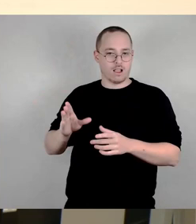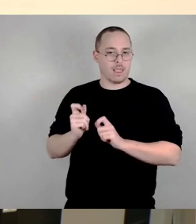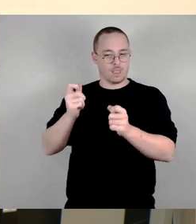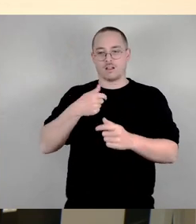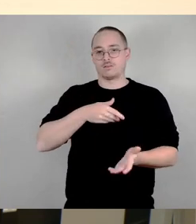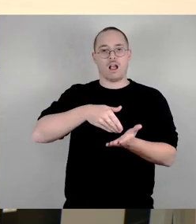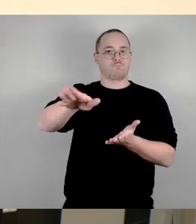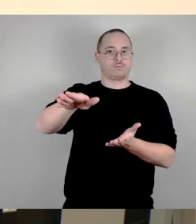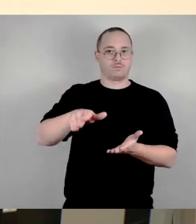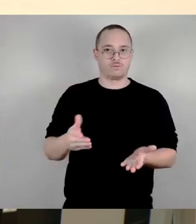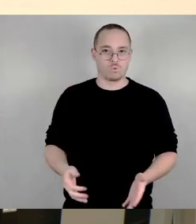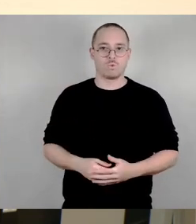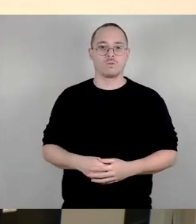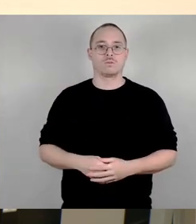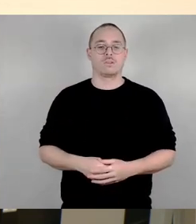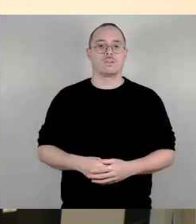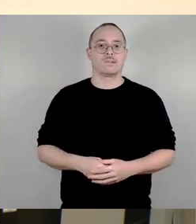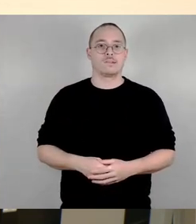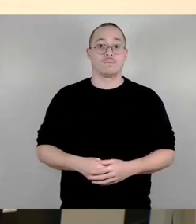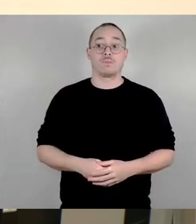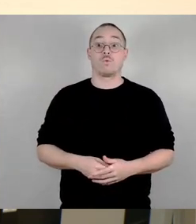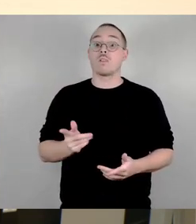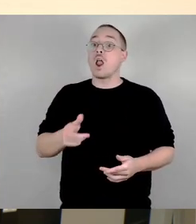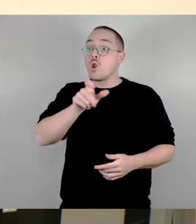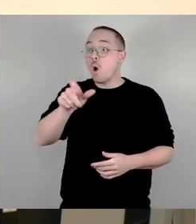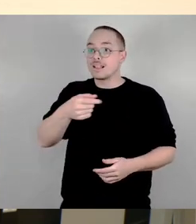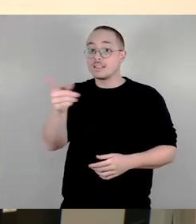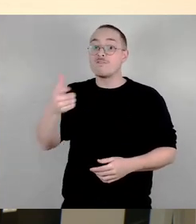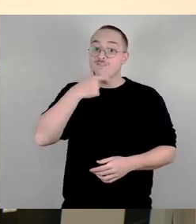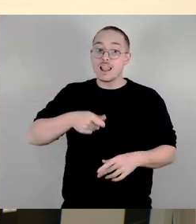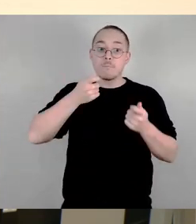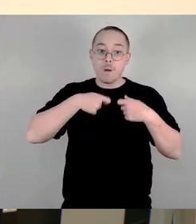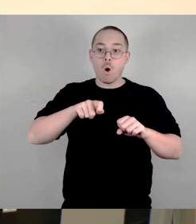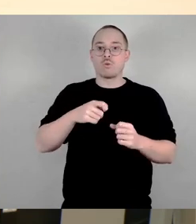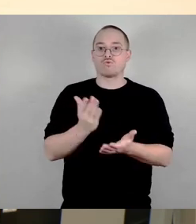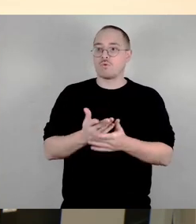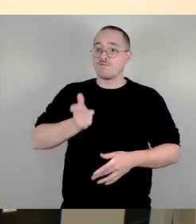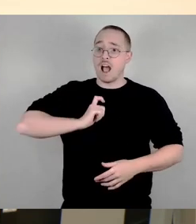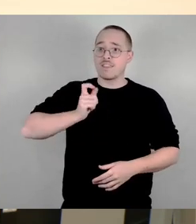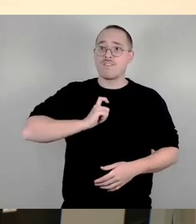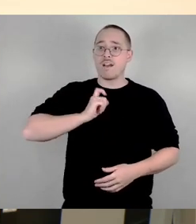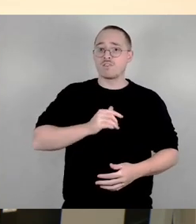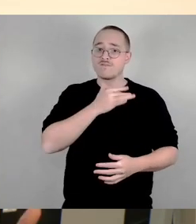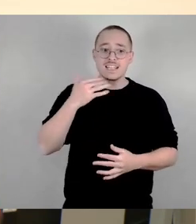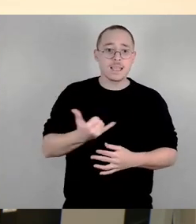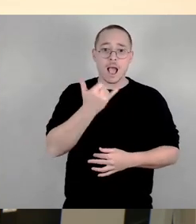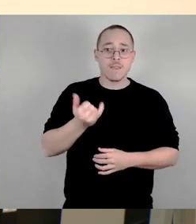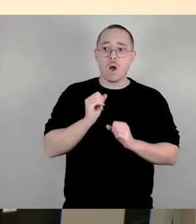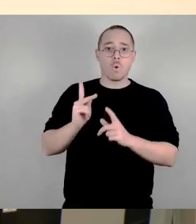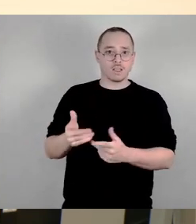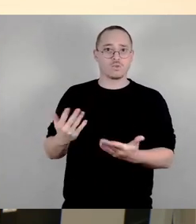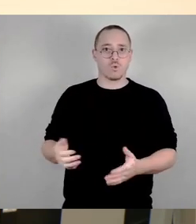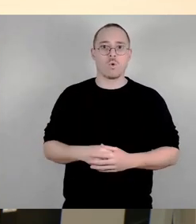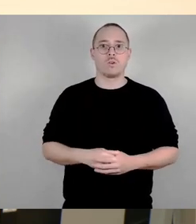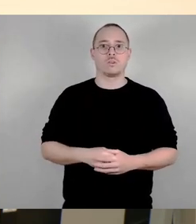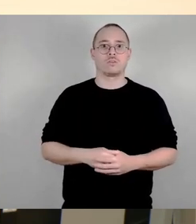in Dresden, die hier im Prinzip lange und jahrelang auf einen Bebauungsplan, auf eine Baugenehmigung warten, sagen, okay, wenn ich bauen möchte und nicht darf, dann kriege ich die Grundsteuer C